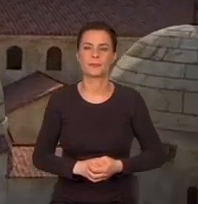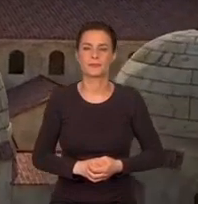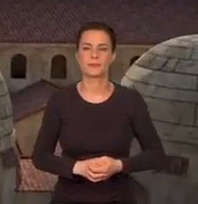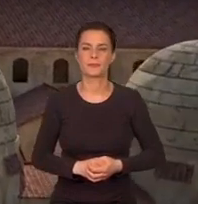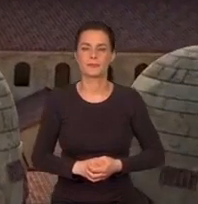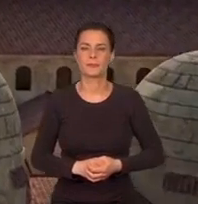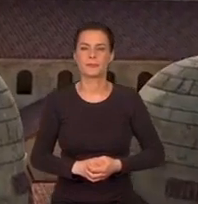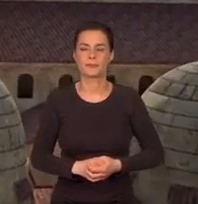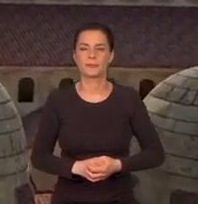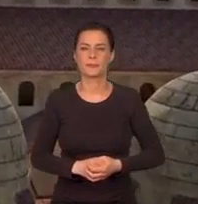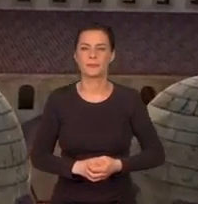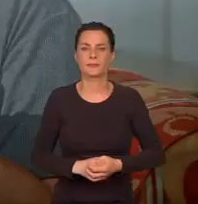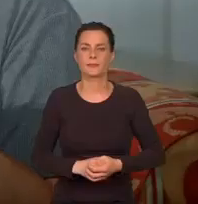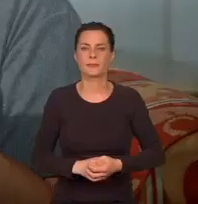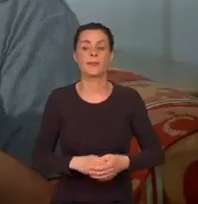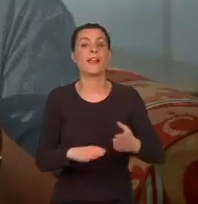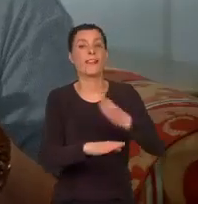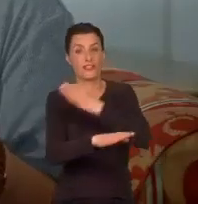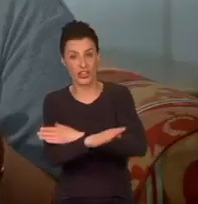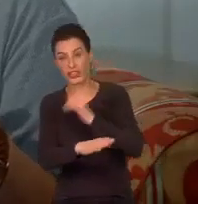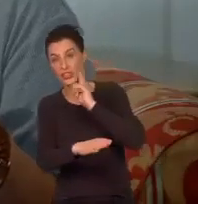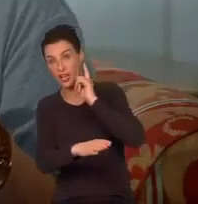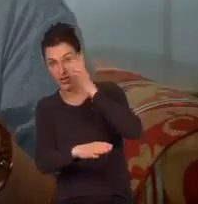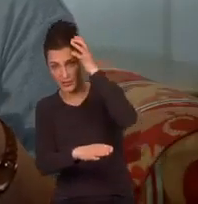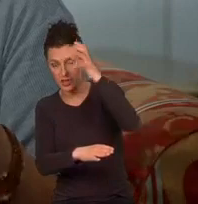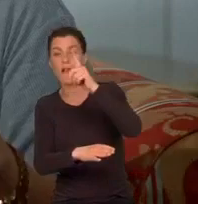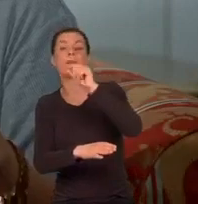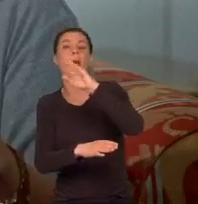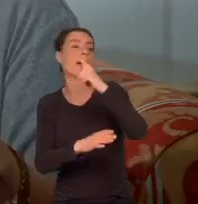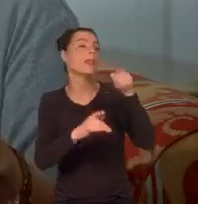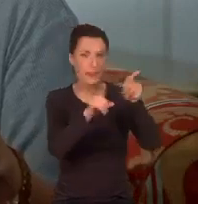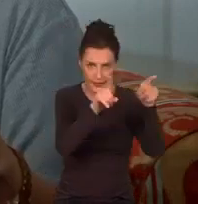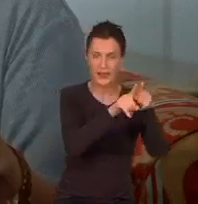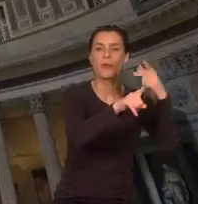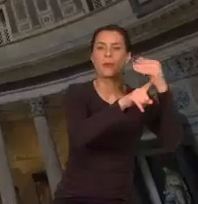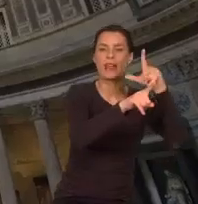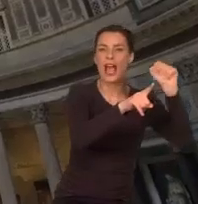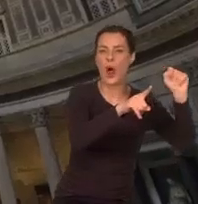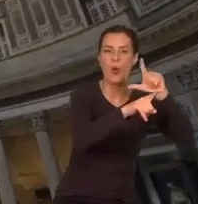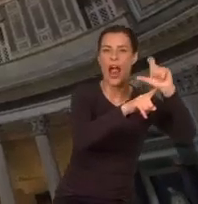Tak jak Bramante, chciał zbudować półokrągłą kopułę.